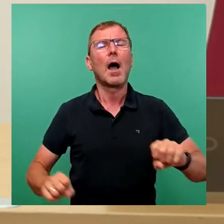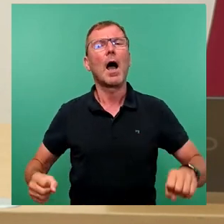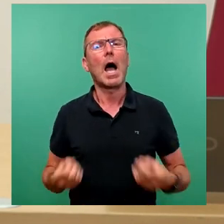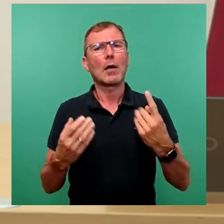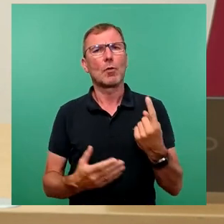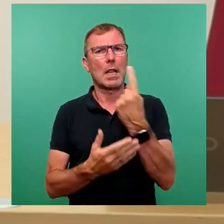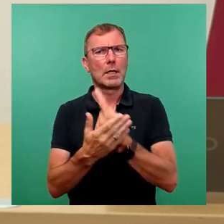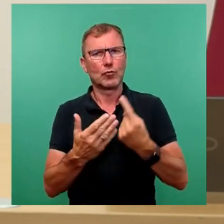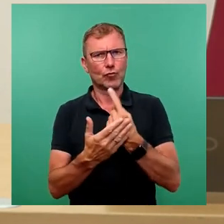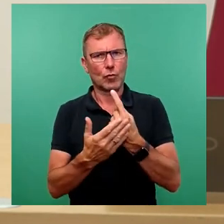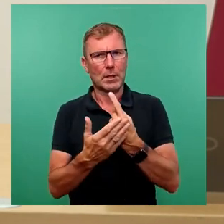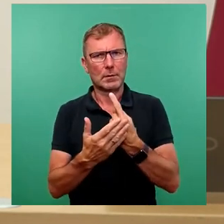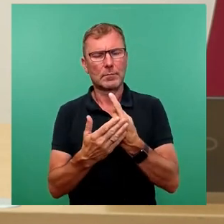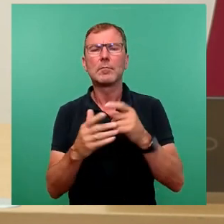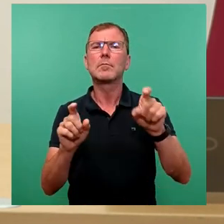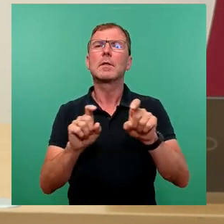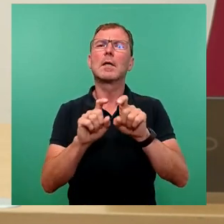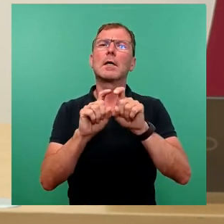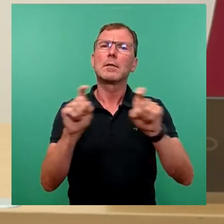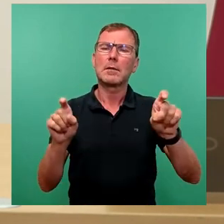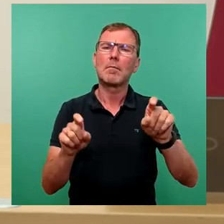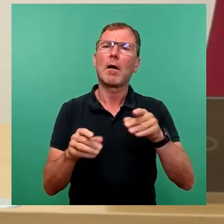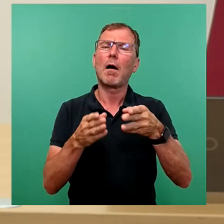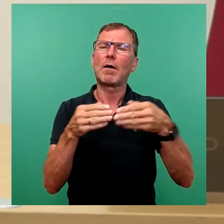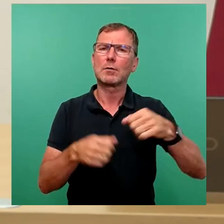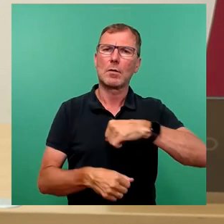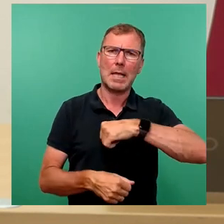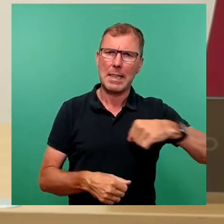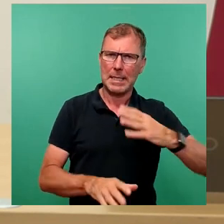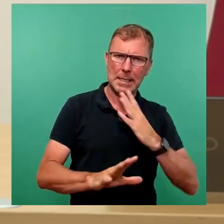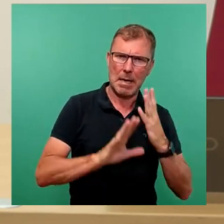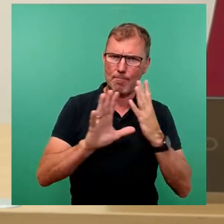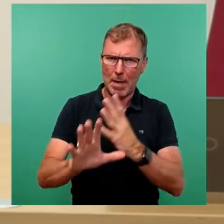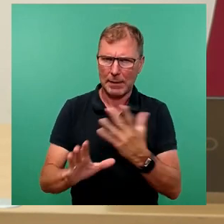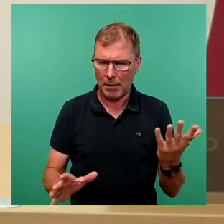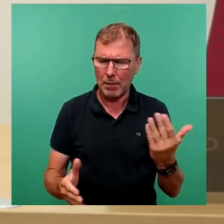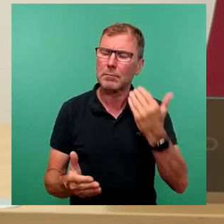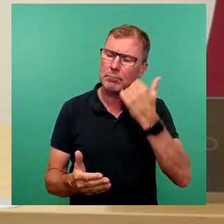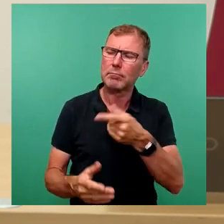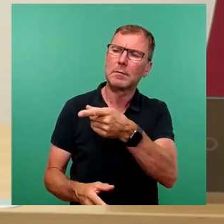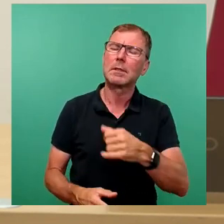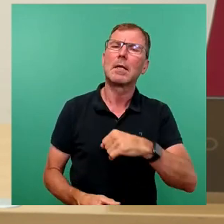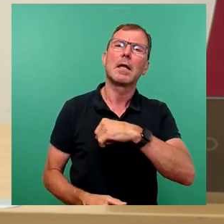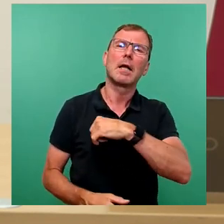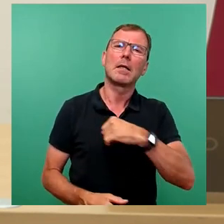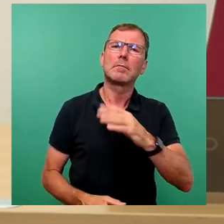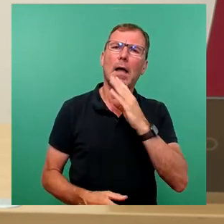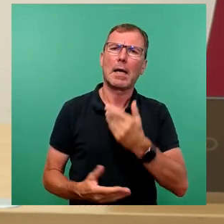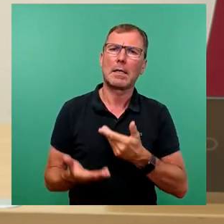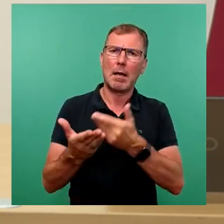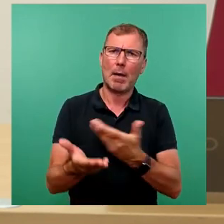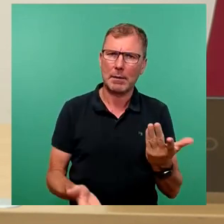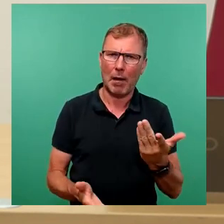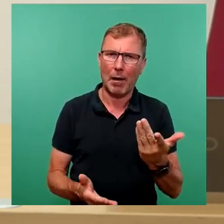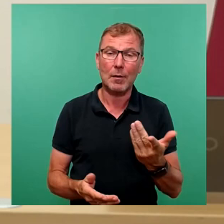von der Fraktion DIE LINKE beantragt. Deswegen darf ich zunächst darum den Redebeitrag bitten und, wie ich es